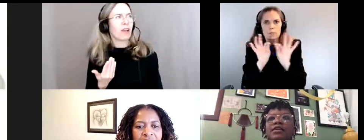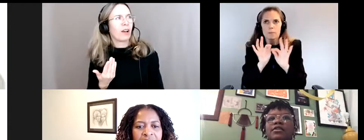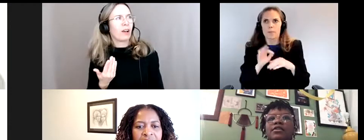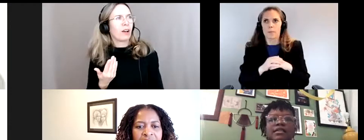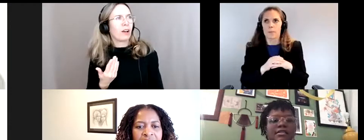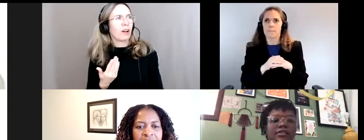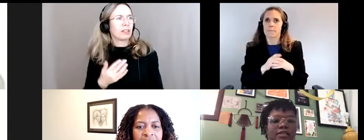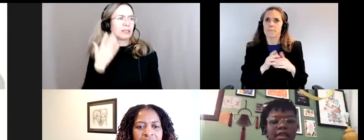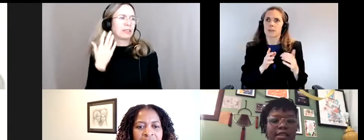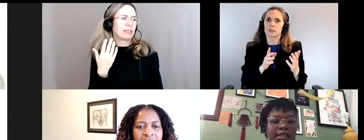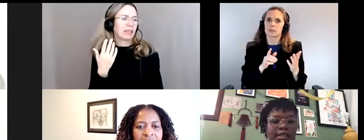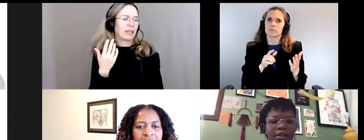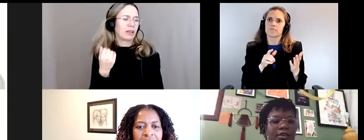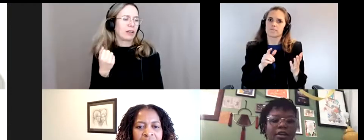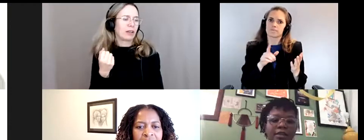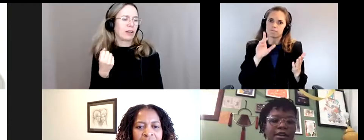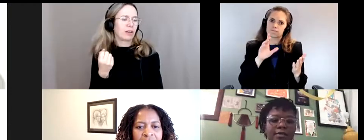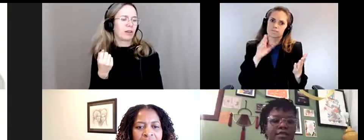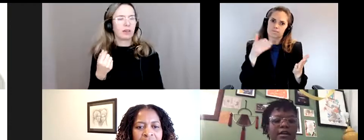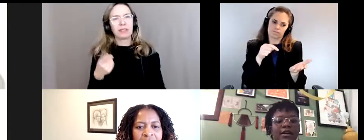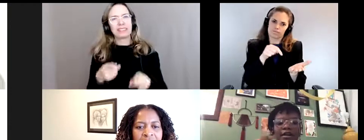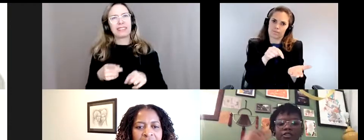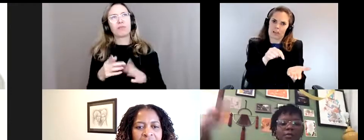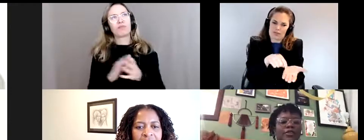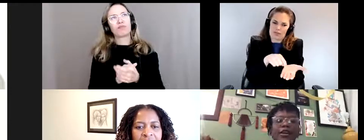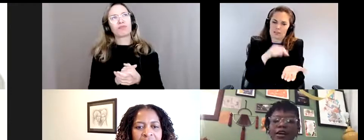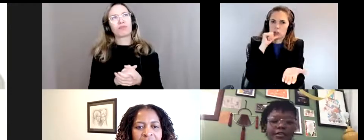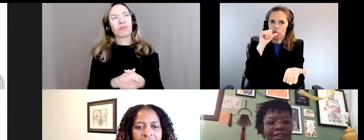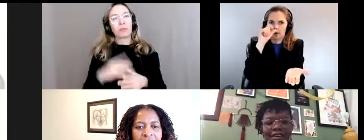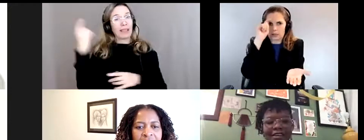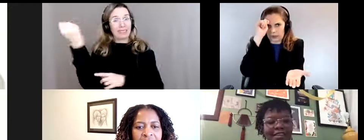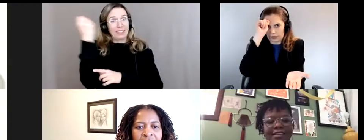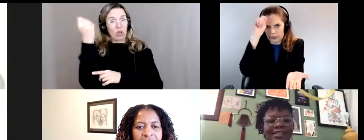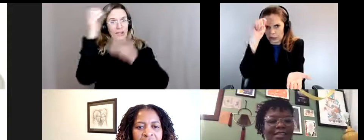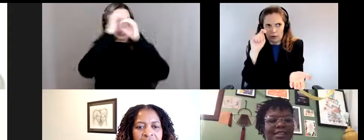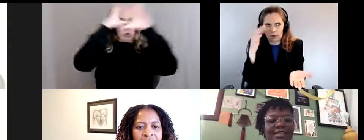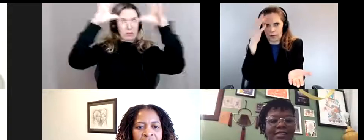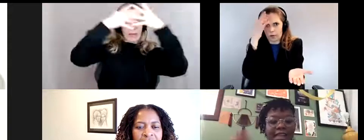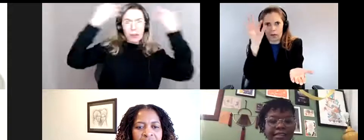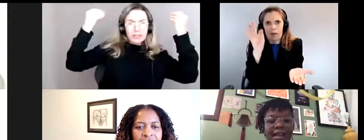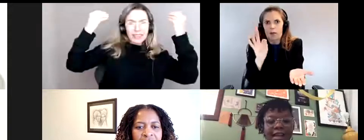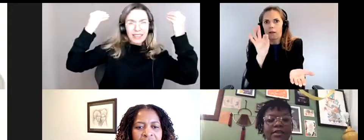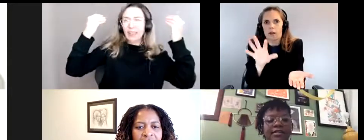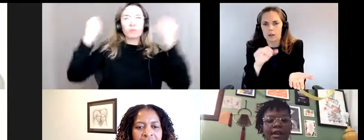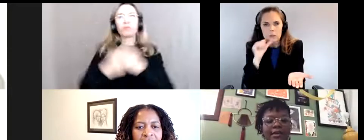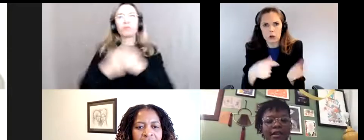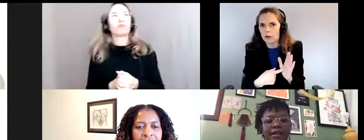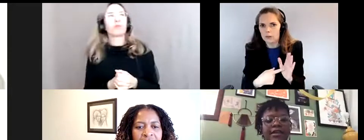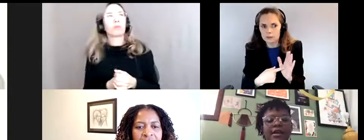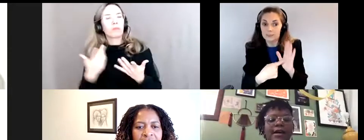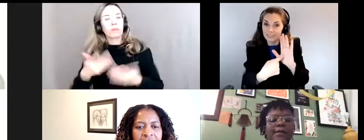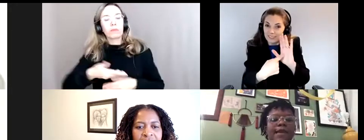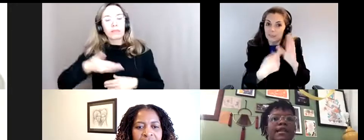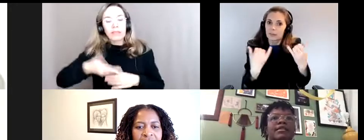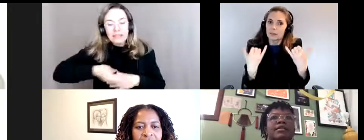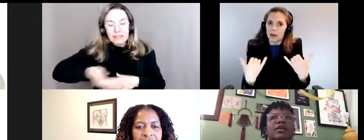ça s'adresse, ça parle vraiment du fait qu'on ne parle pas d'une théorie, d'un concept abstrait. Ce n pas quelque chose qui va avoir lieu dans très longtemps,